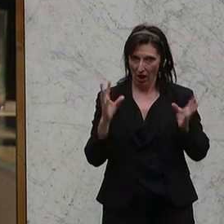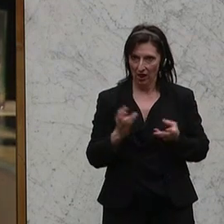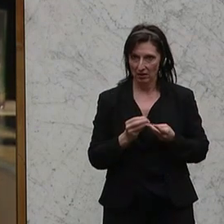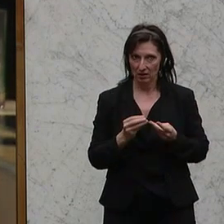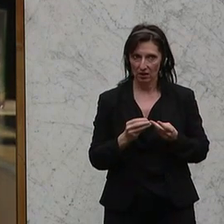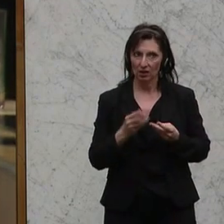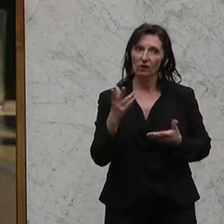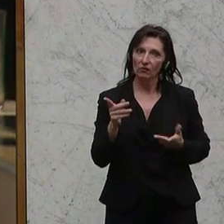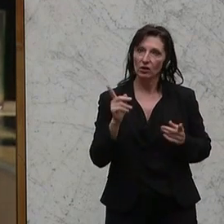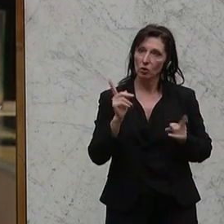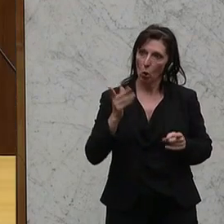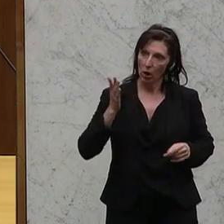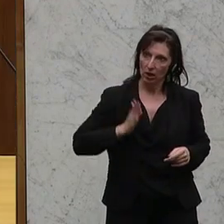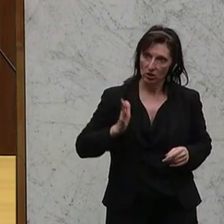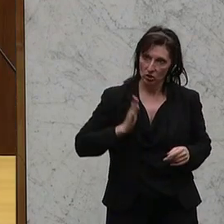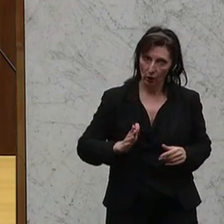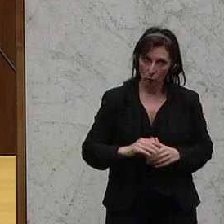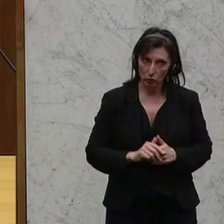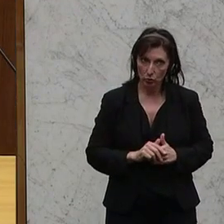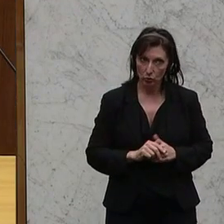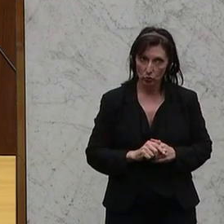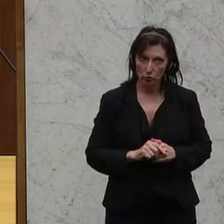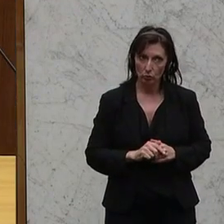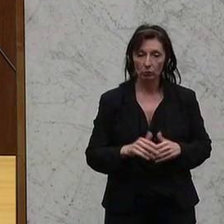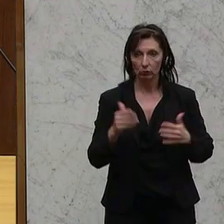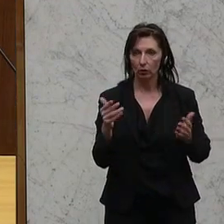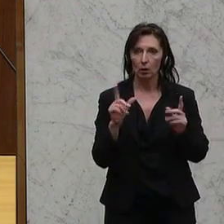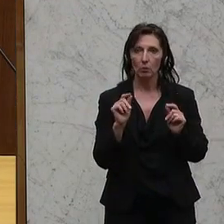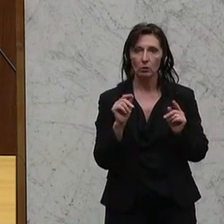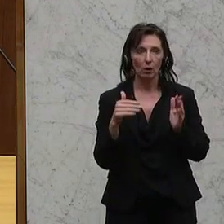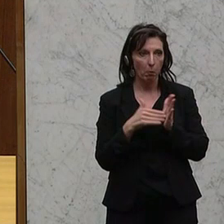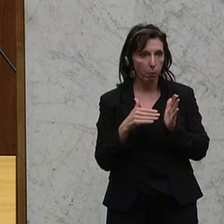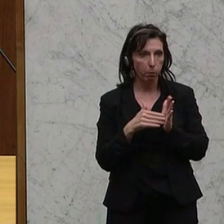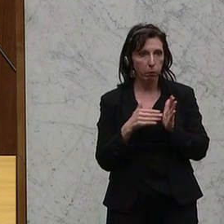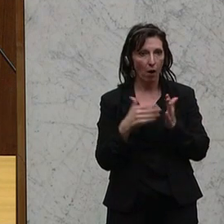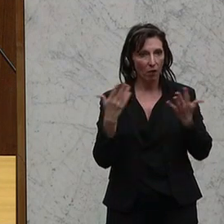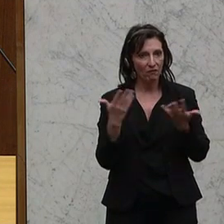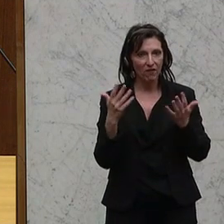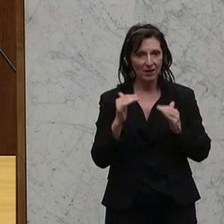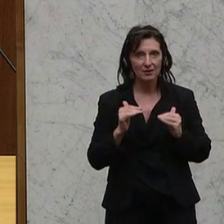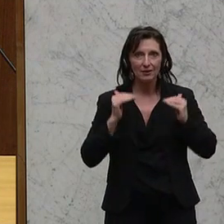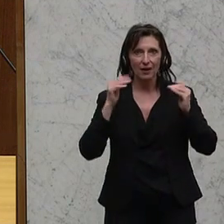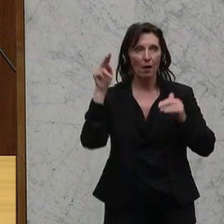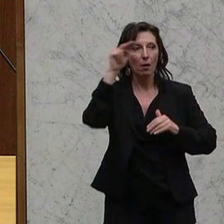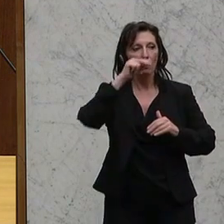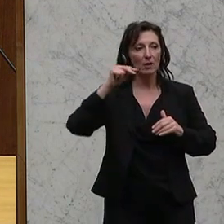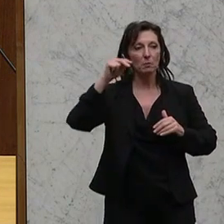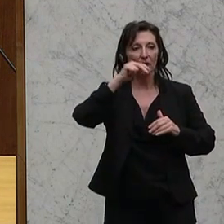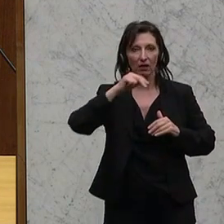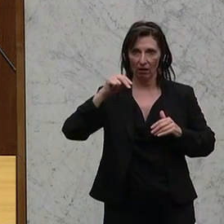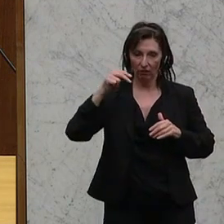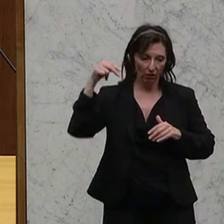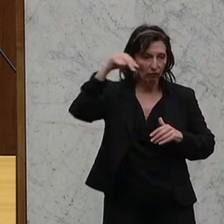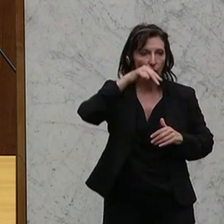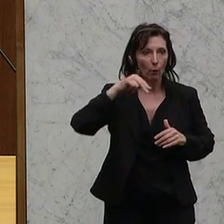seriösen Sinn zugesprochen bekommen werden will, dann braucht man einfach eine übergeordnete Sichtweise. Und da